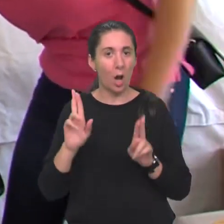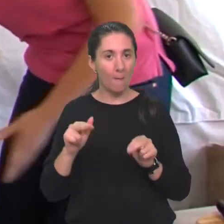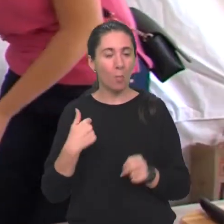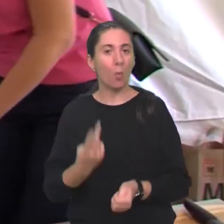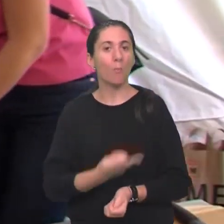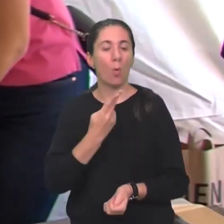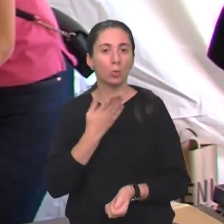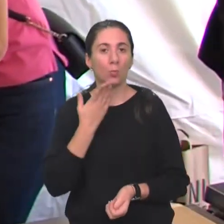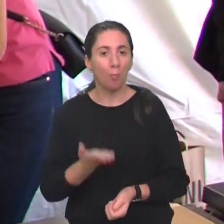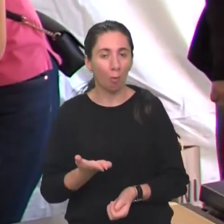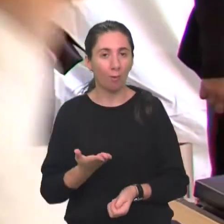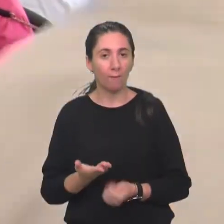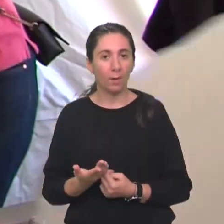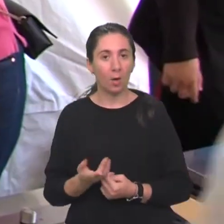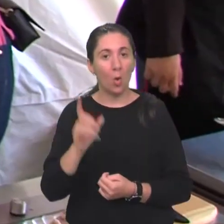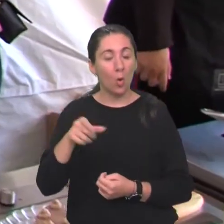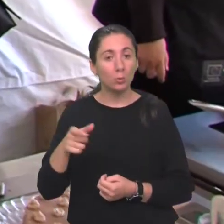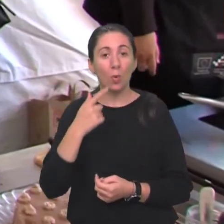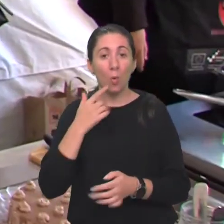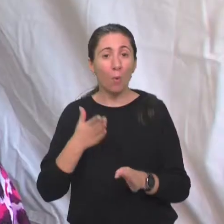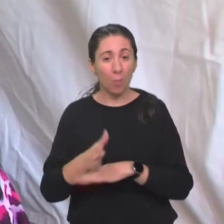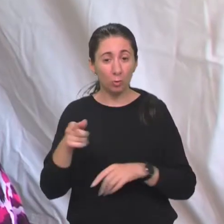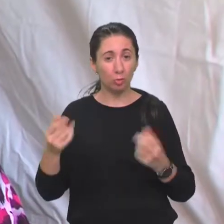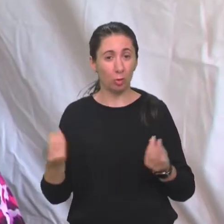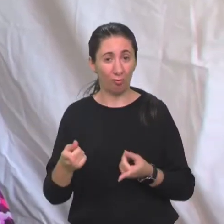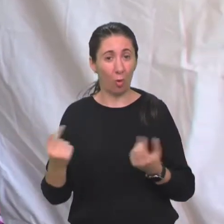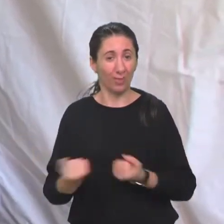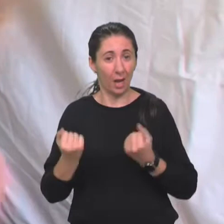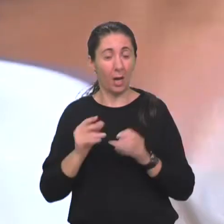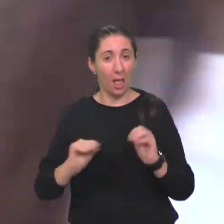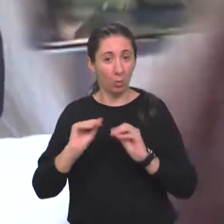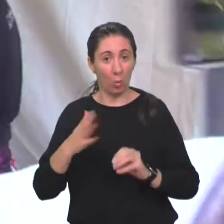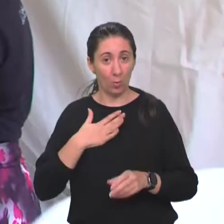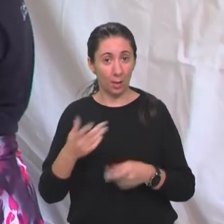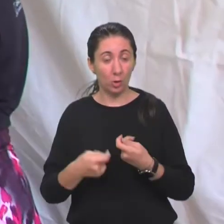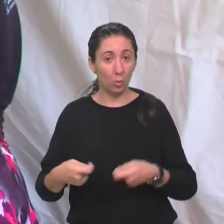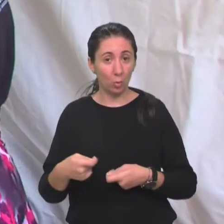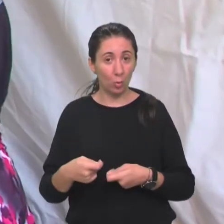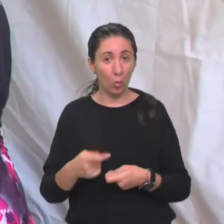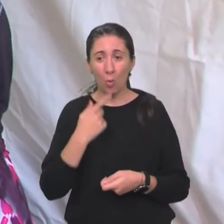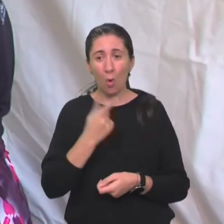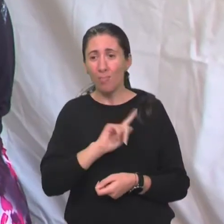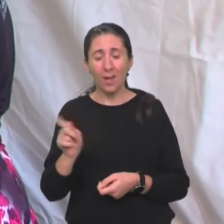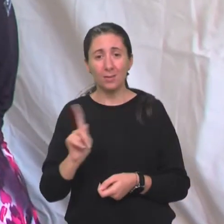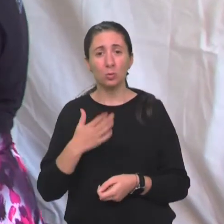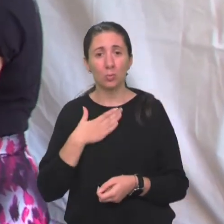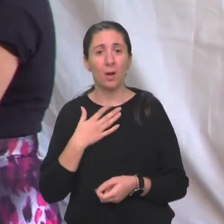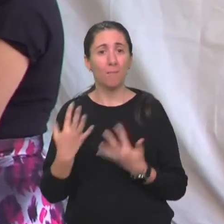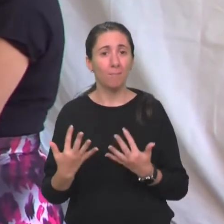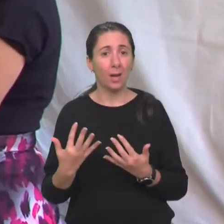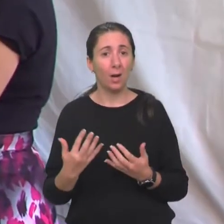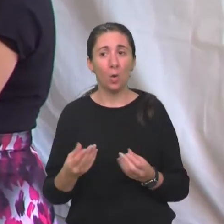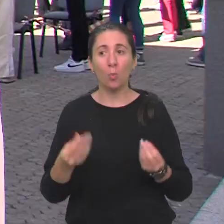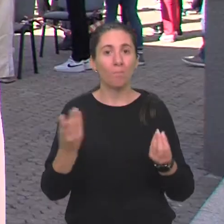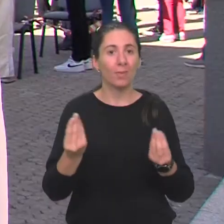ponosno pohvaliti da osobe koje prođu trening edukaciju u našoj udruzi, koje nikad nisu imale priliku biti